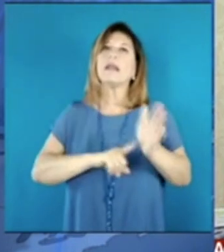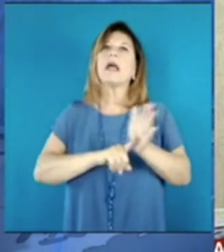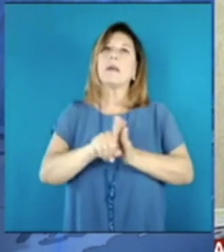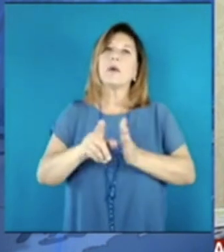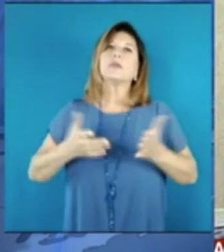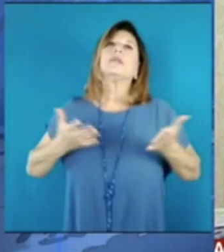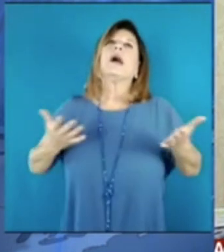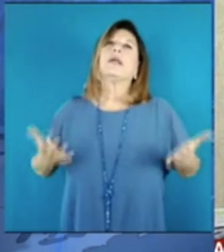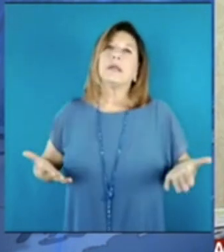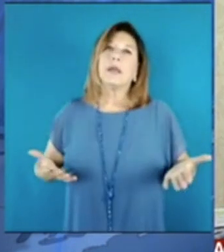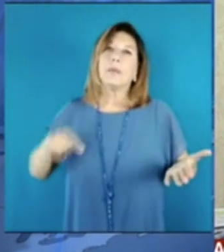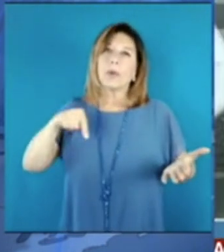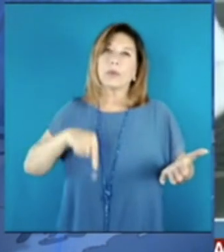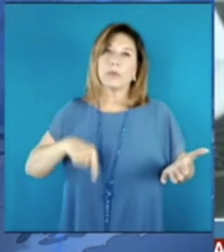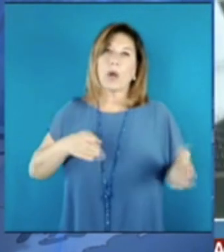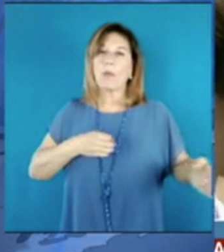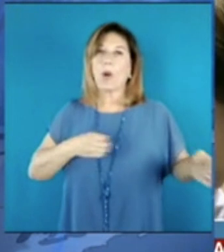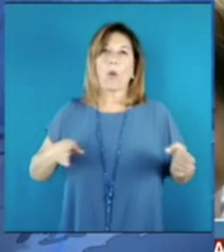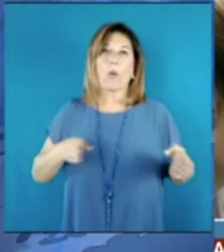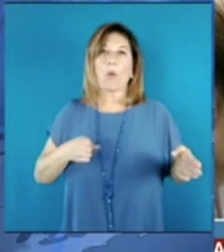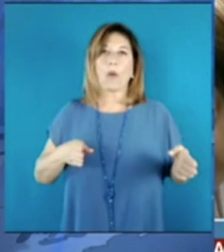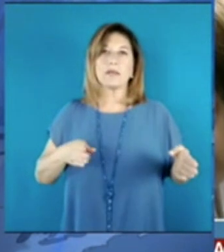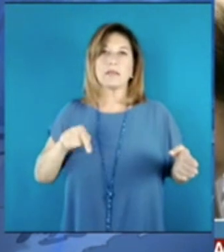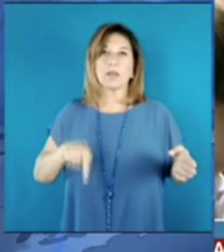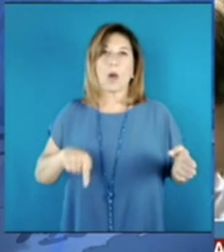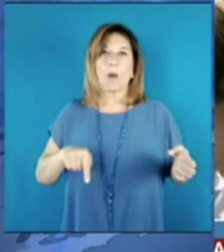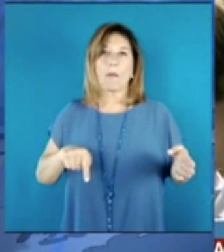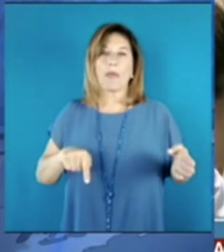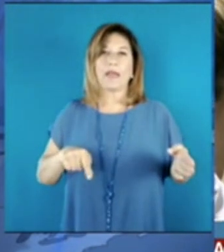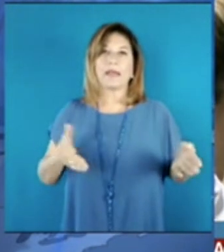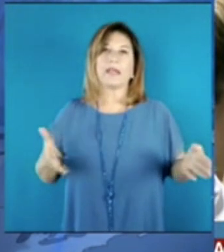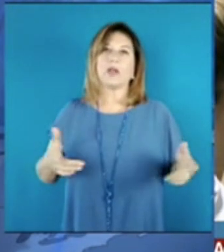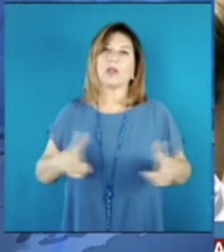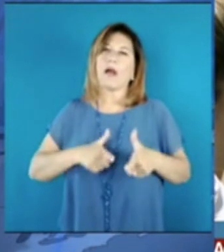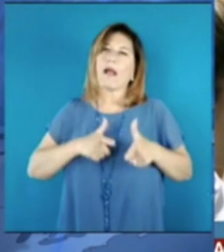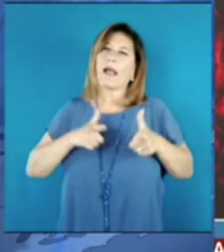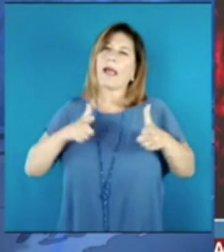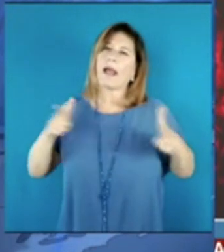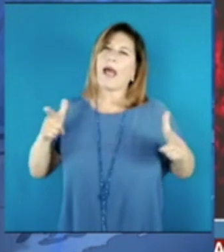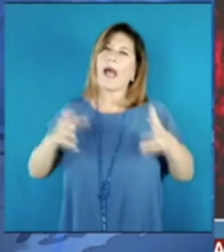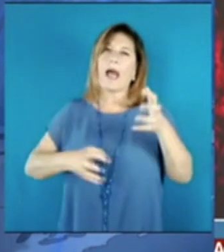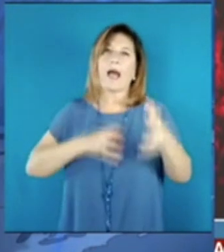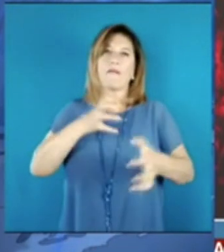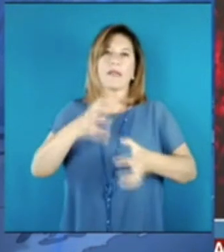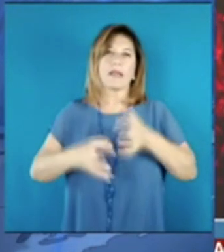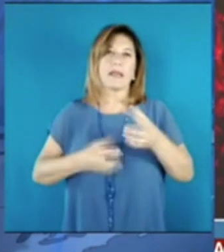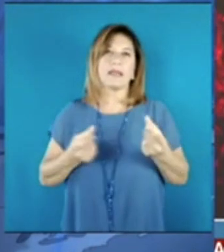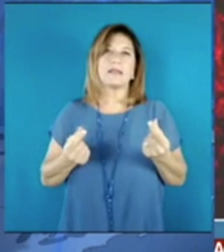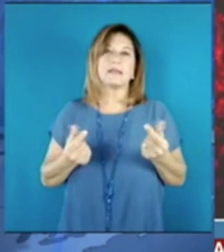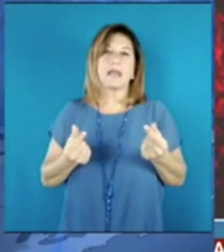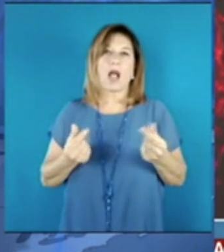di questo periodo di grave crisi economica che ha